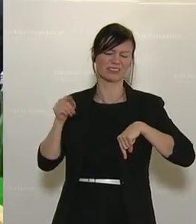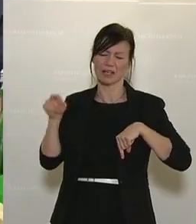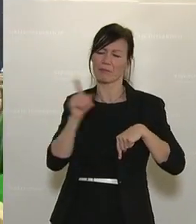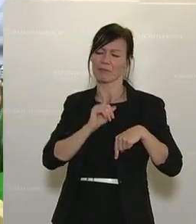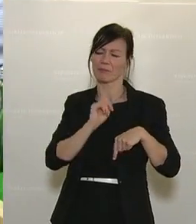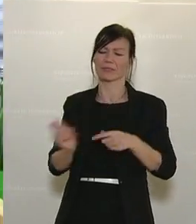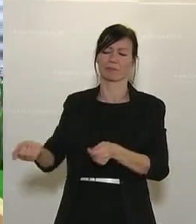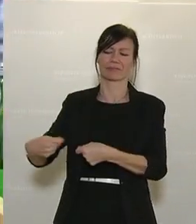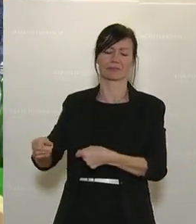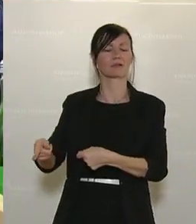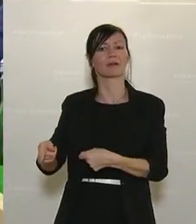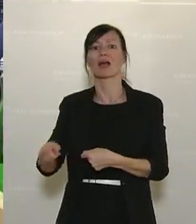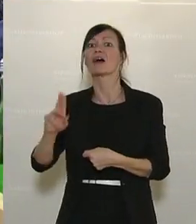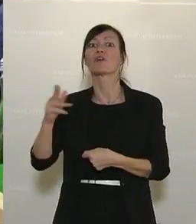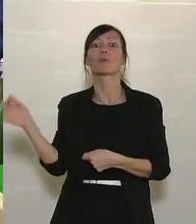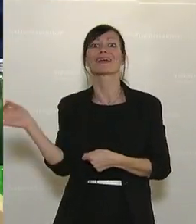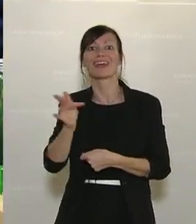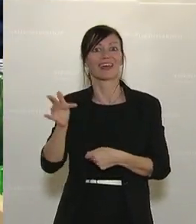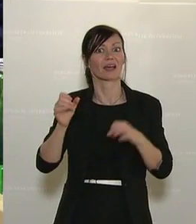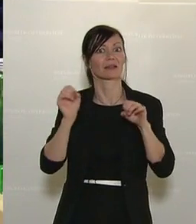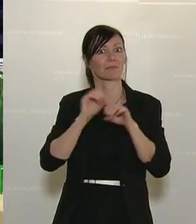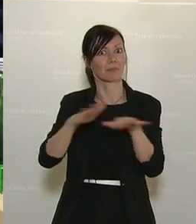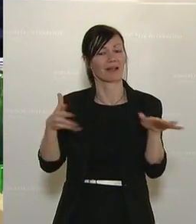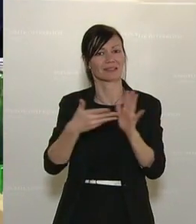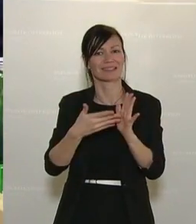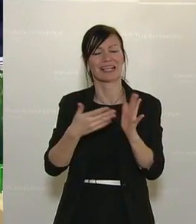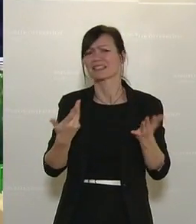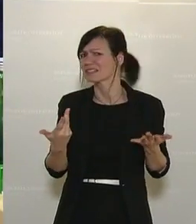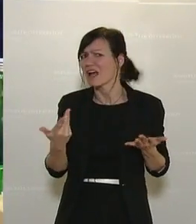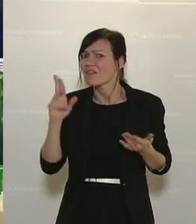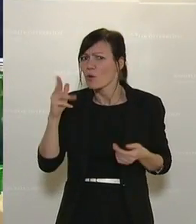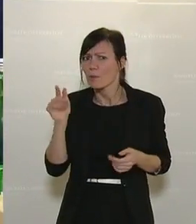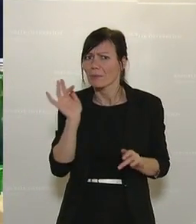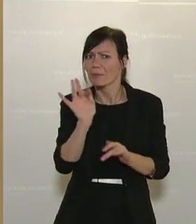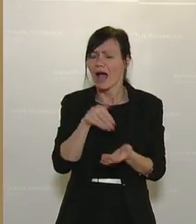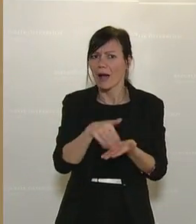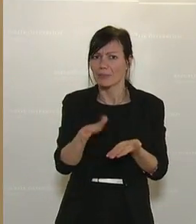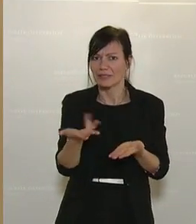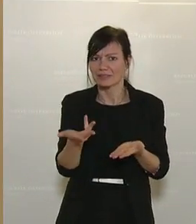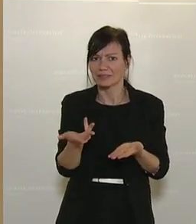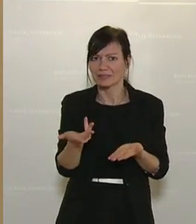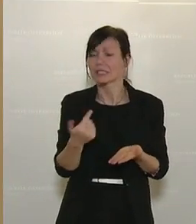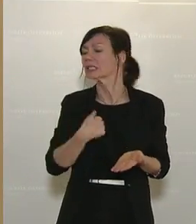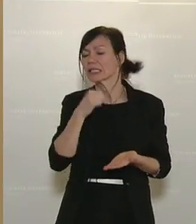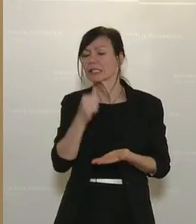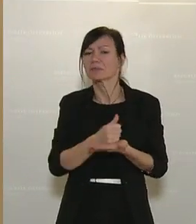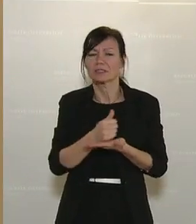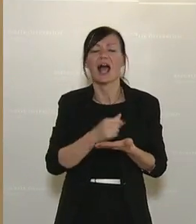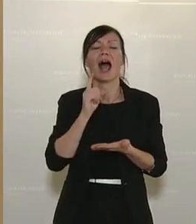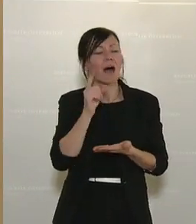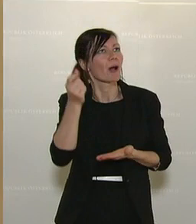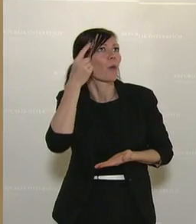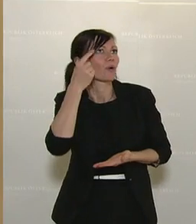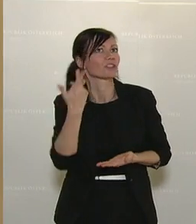Massentests sein? Ich bin jetzt kein Mediziner, aber die Logik dieser Massentests sind doch ganz einfach. Man will Personen identifizieren,